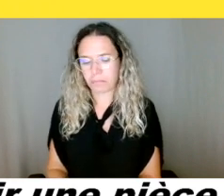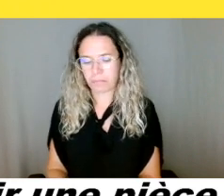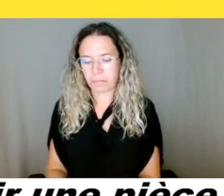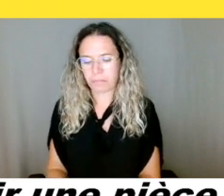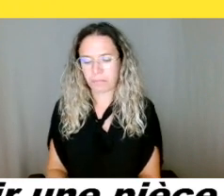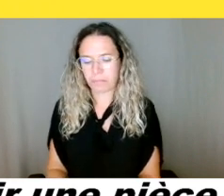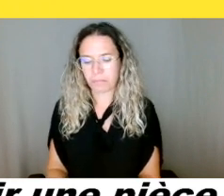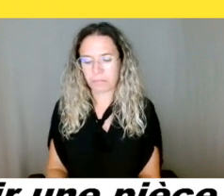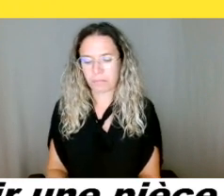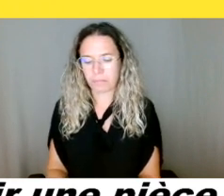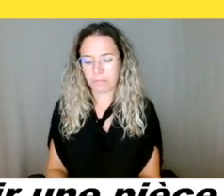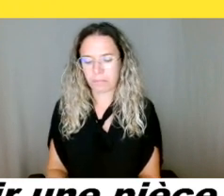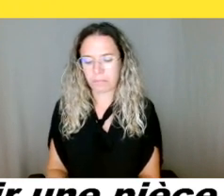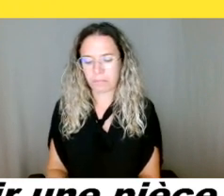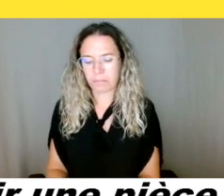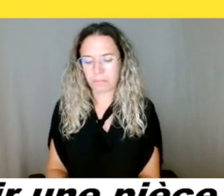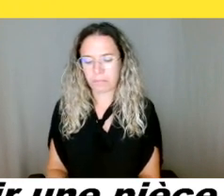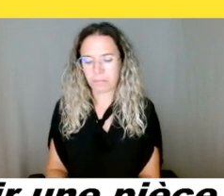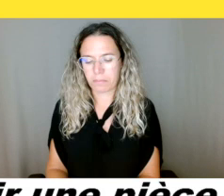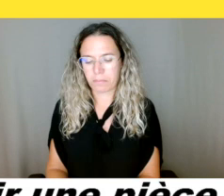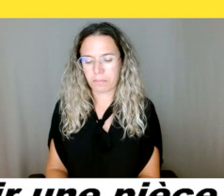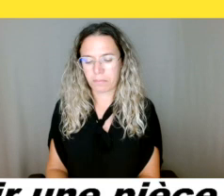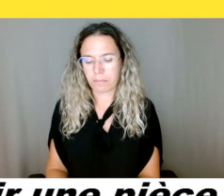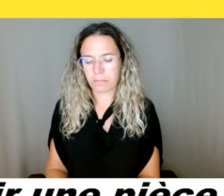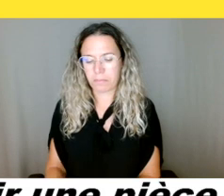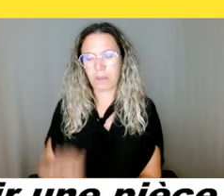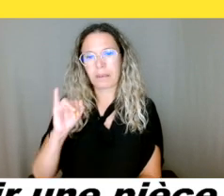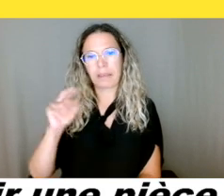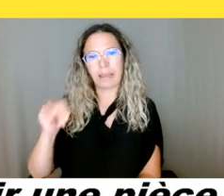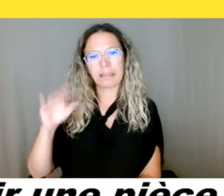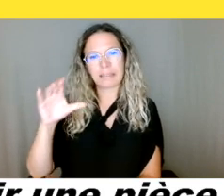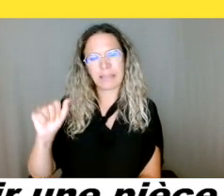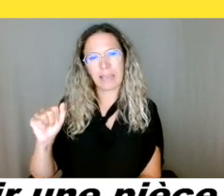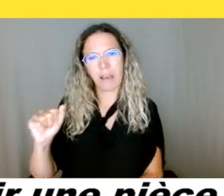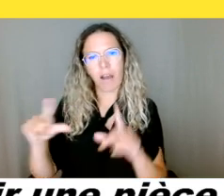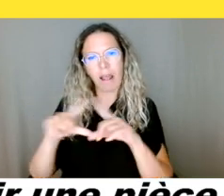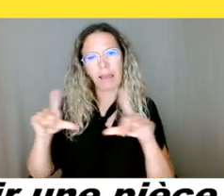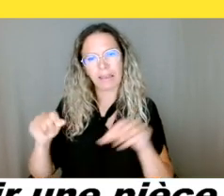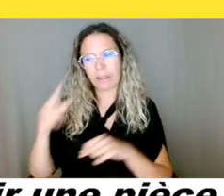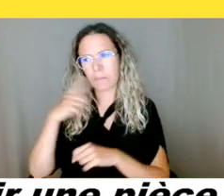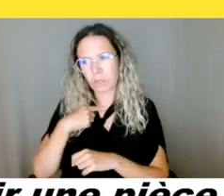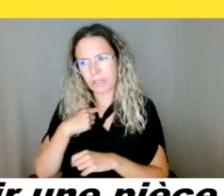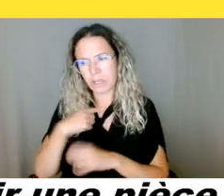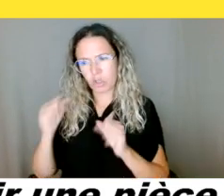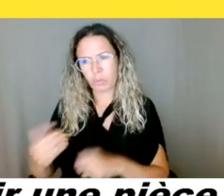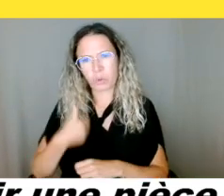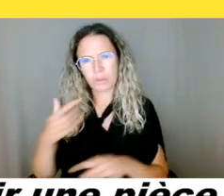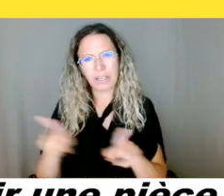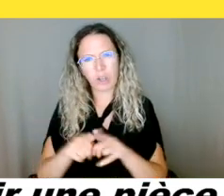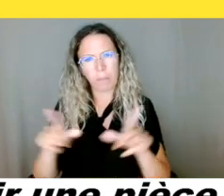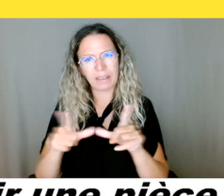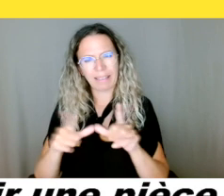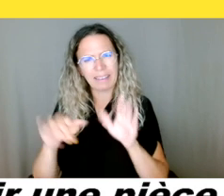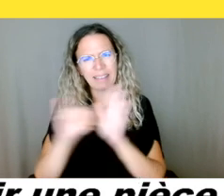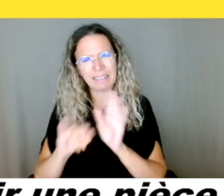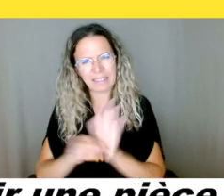je pouvais m'en servir comme carte d'identification et que ça passerait partout. Mon premier obstacle, ça